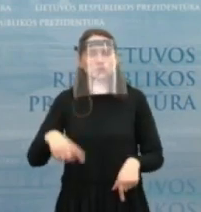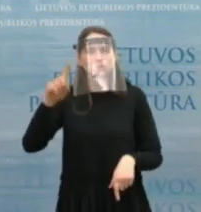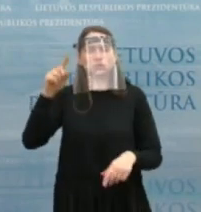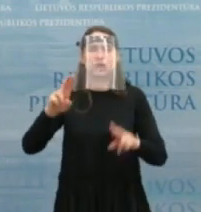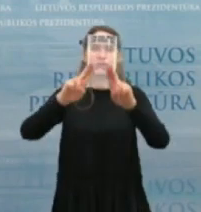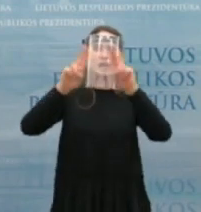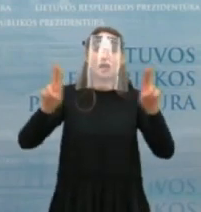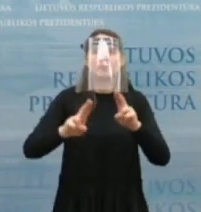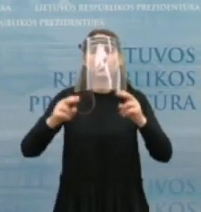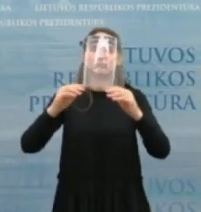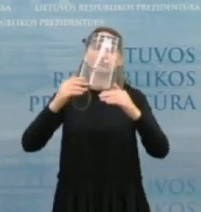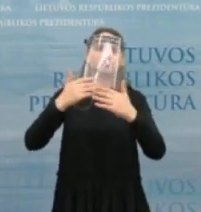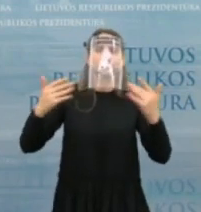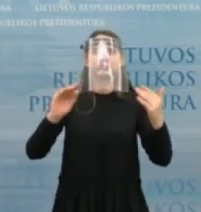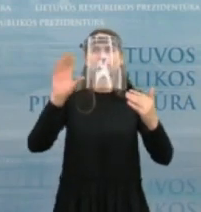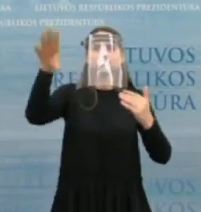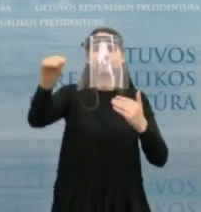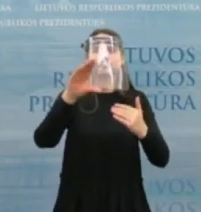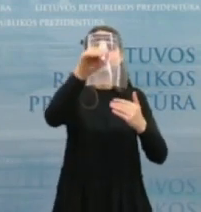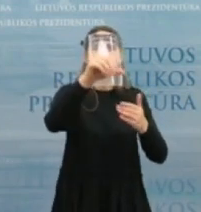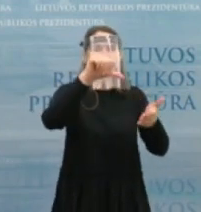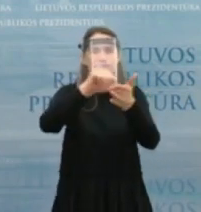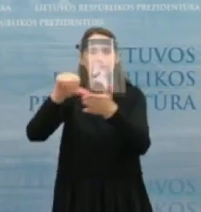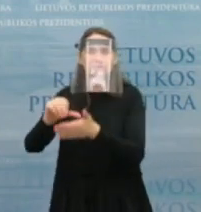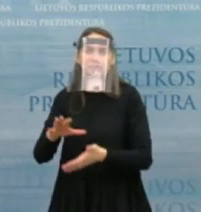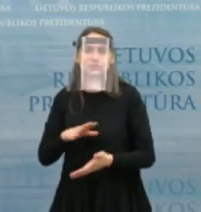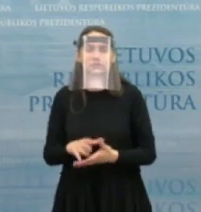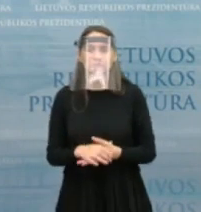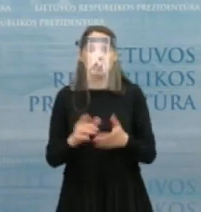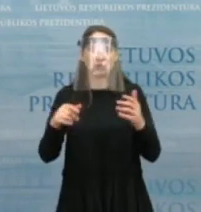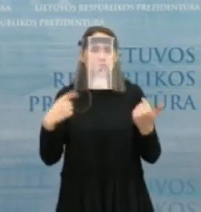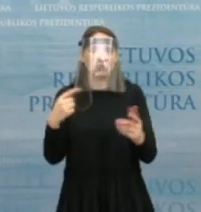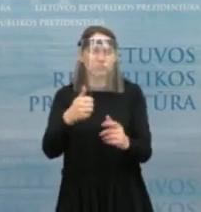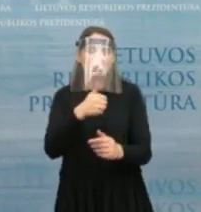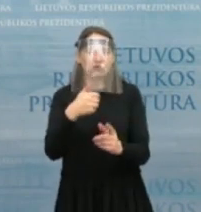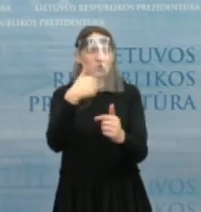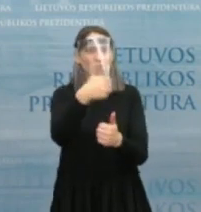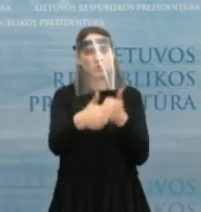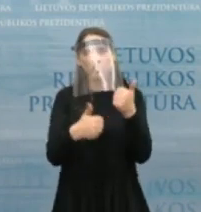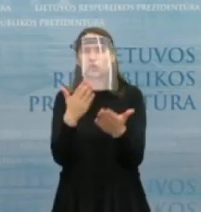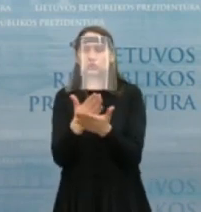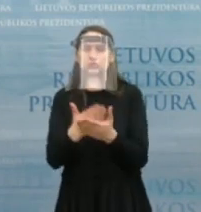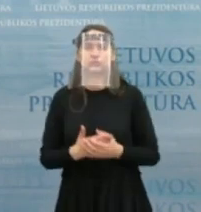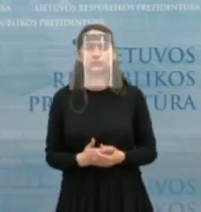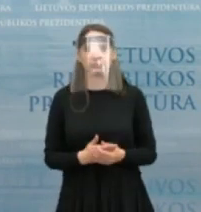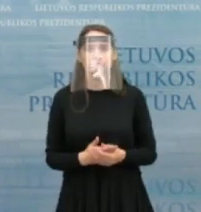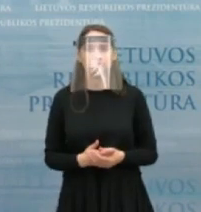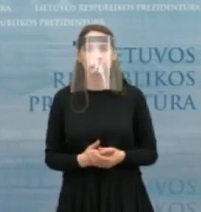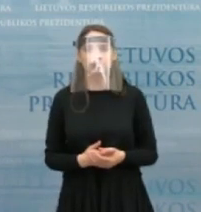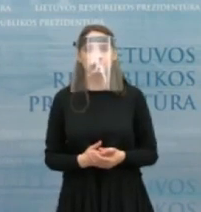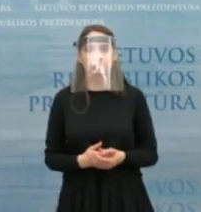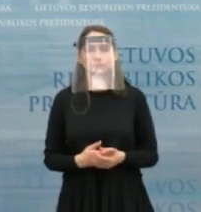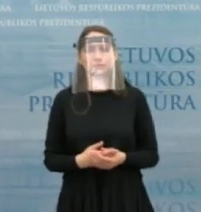mastų, ir tarptautinių kontekstų, ir yra tikrai visai lėgerų pavyzdžių ir kitoms